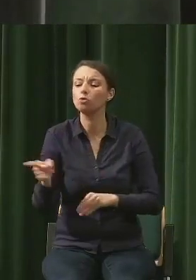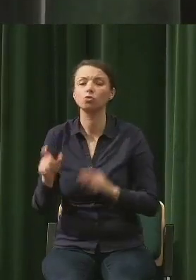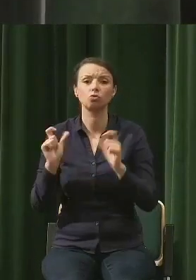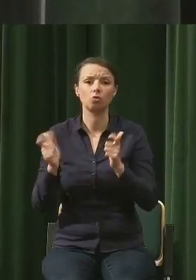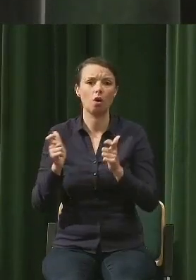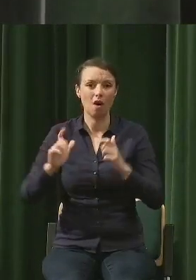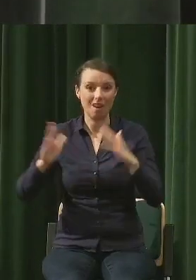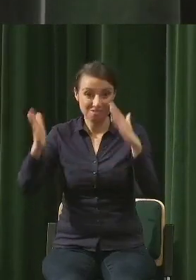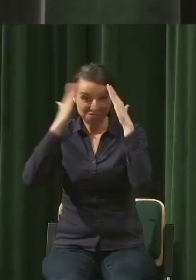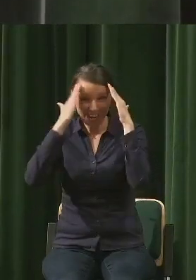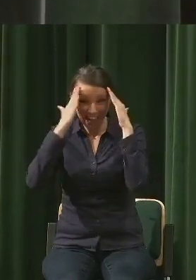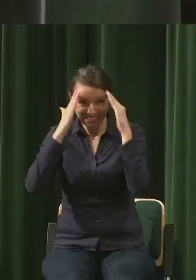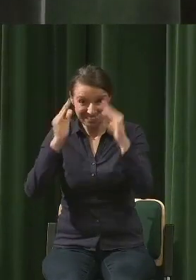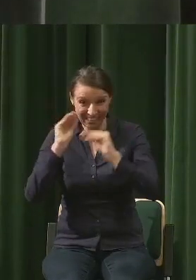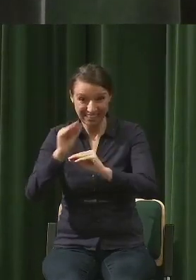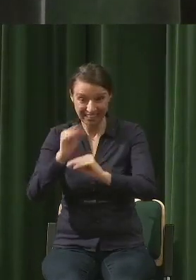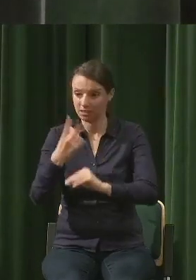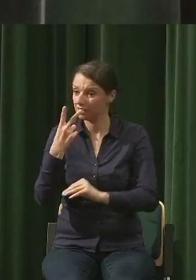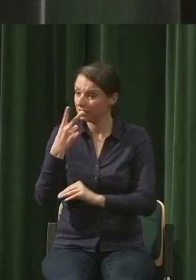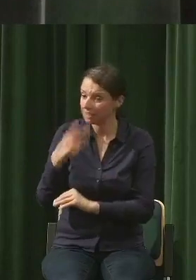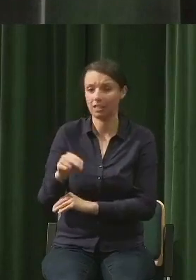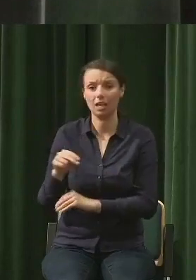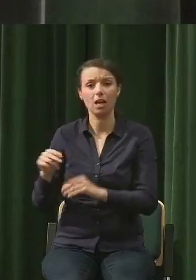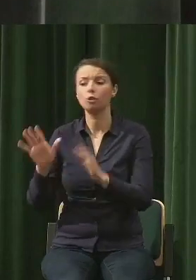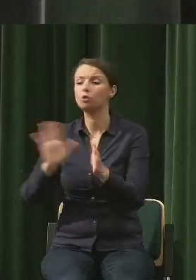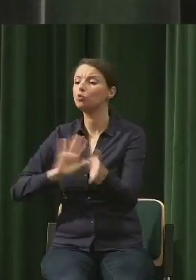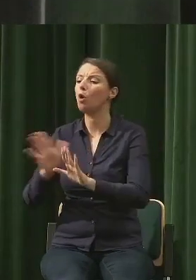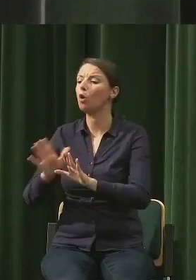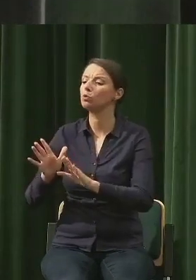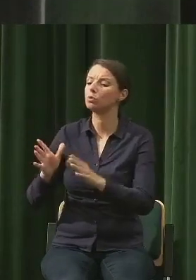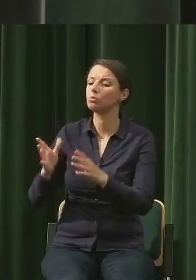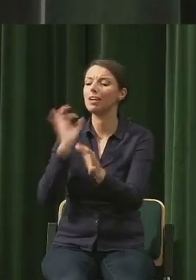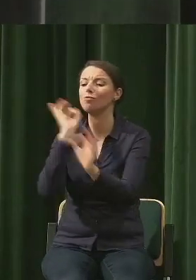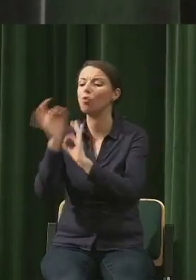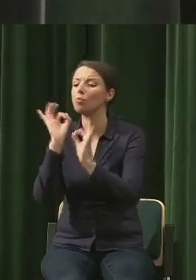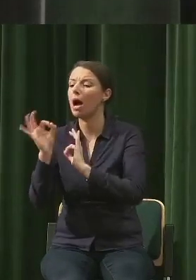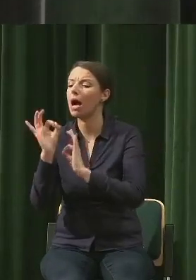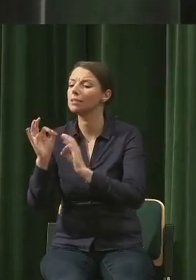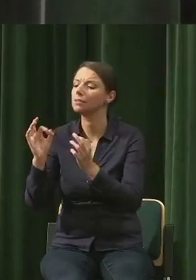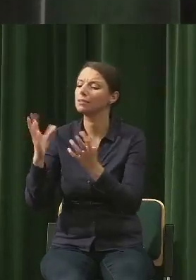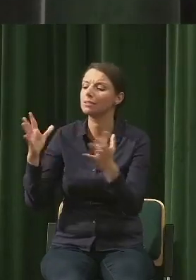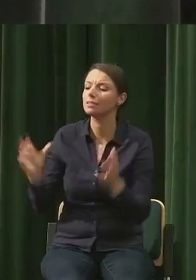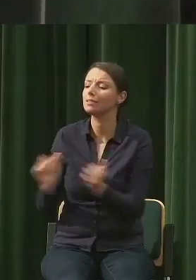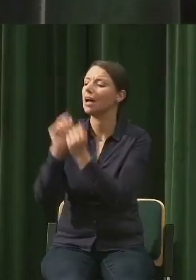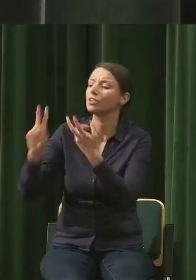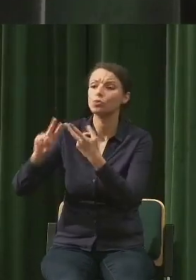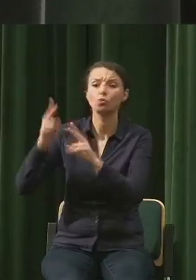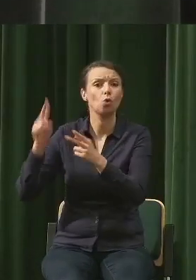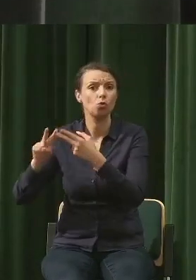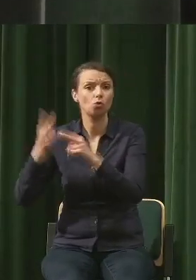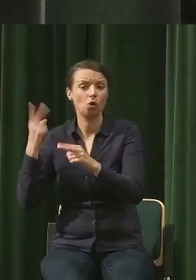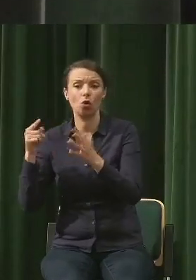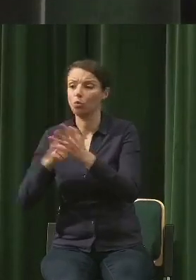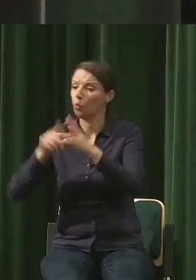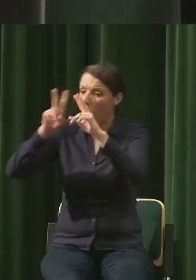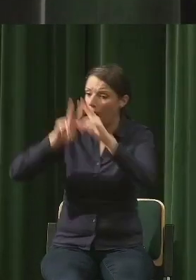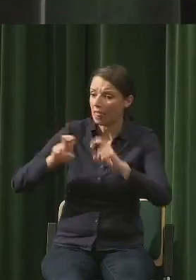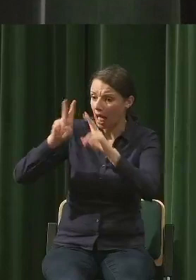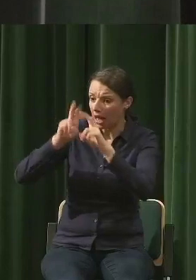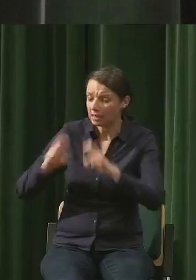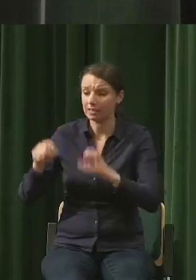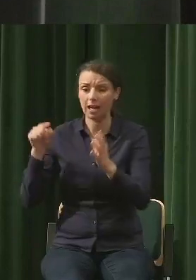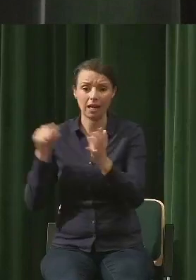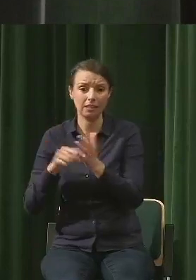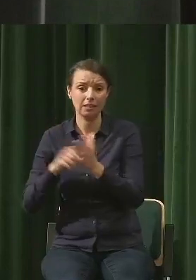tylko raczej mechanizmów, jak szukać informacji i na tej podstawie przeprowadzać analizę i wyciągać wnioski. No ja jeszcze